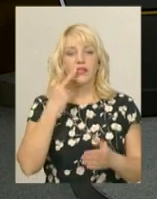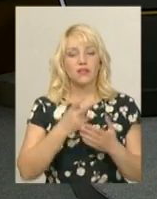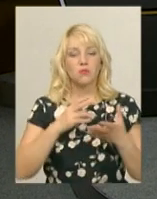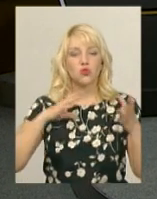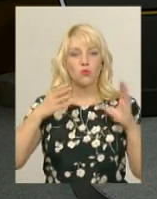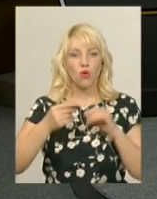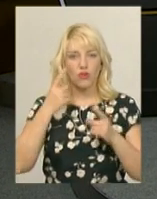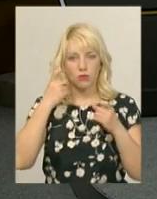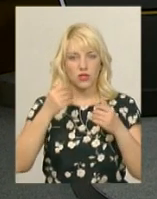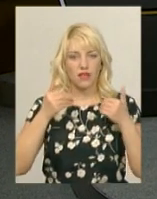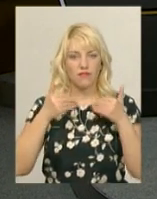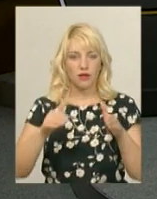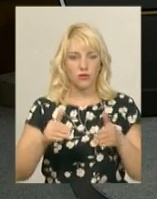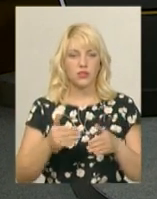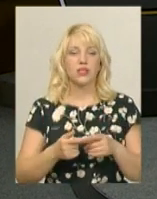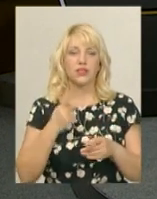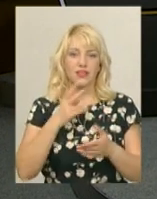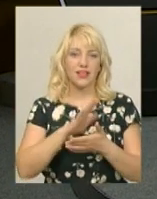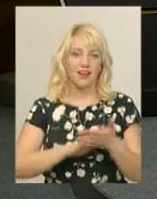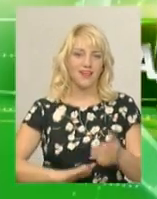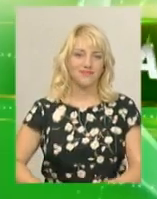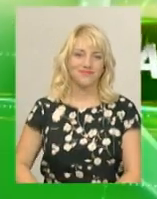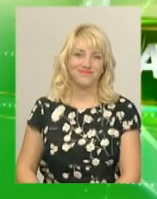підсумковий випуск новин і далі про такі теми.